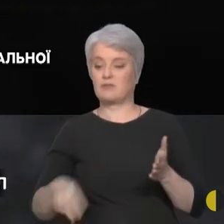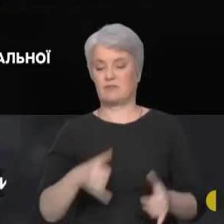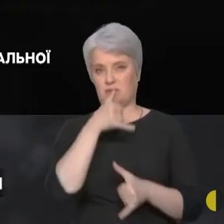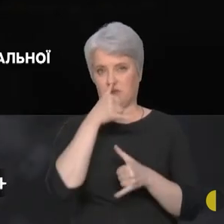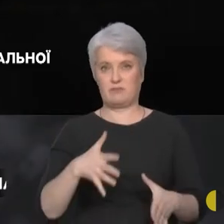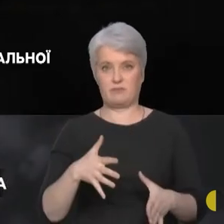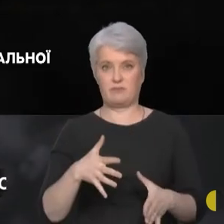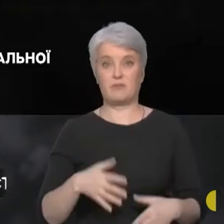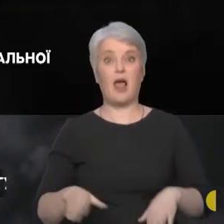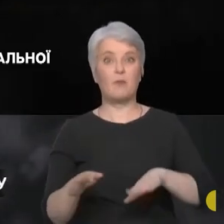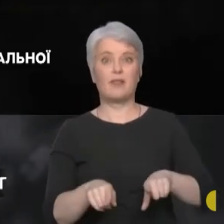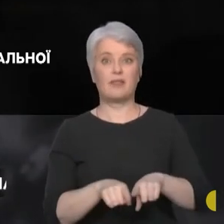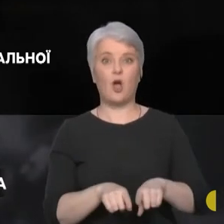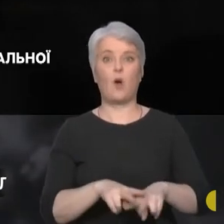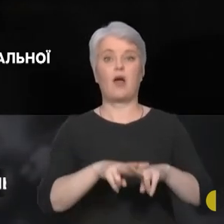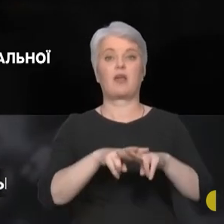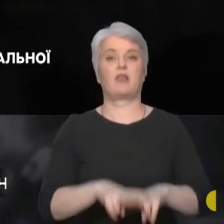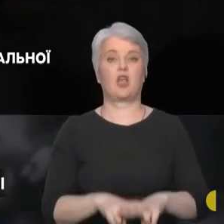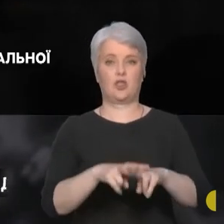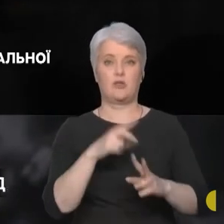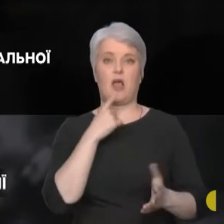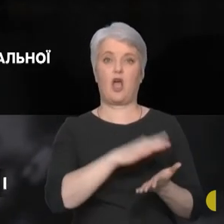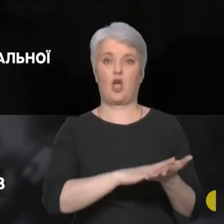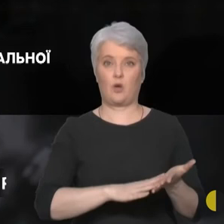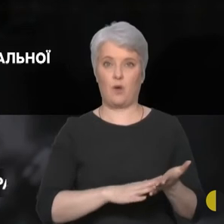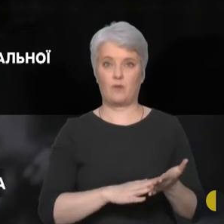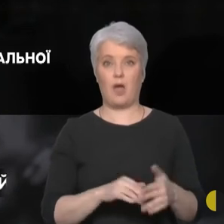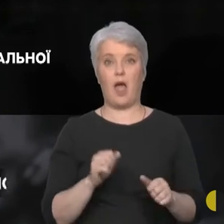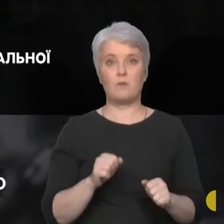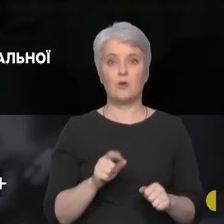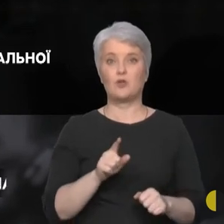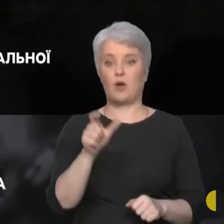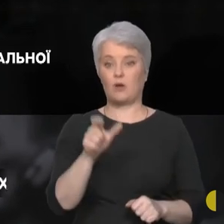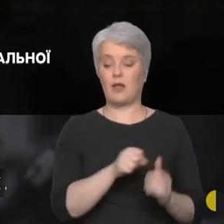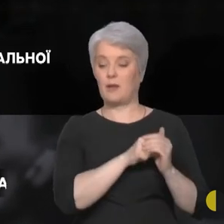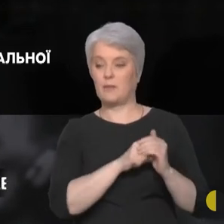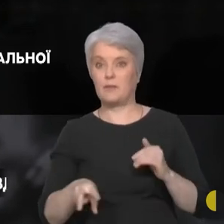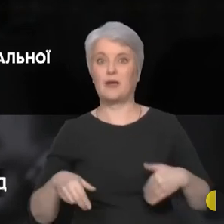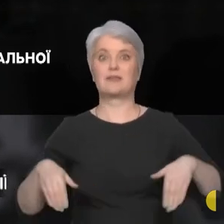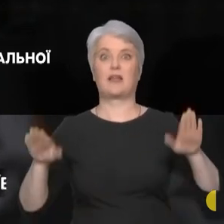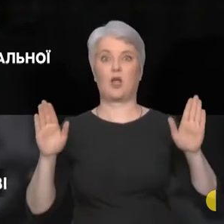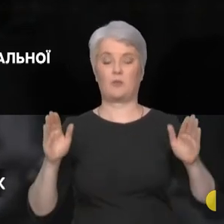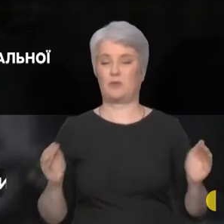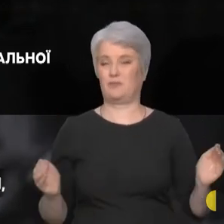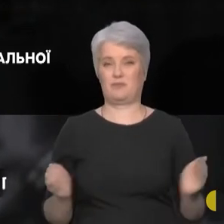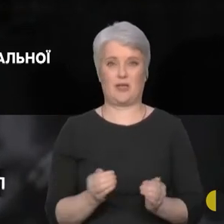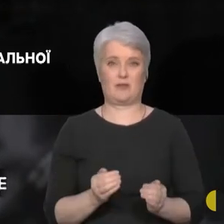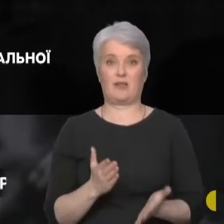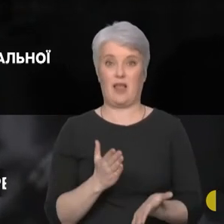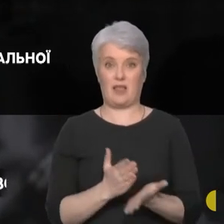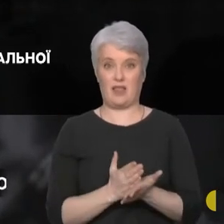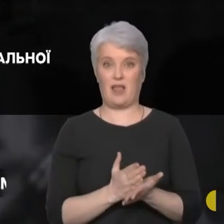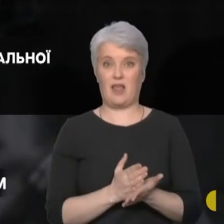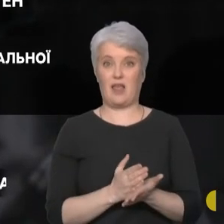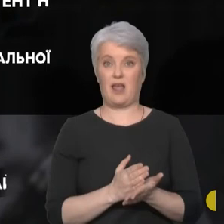Після такого хрещення кров'ю, вірогідніть, що бойовик втече і здасться у полон, значно зменшується, бо є компромат.